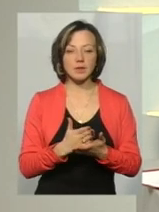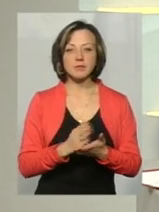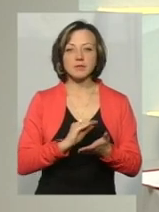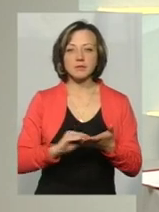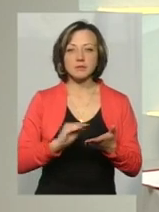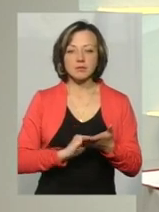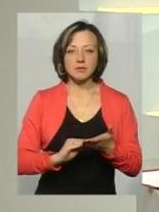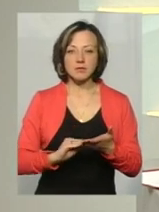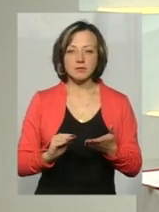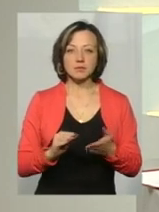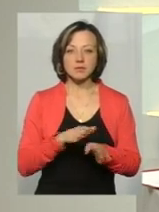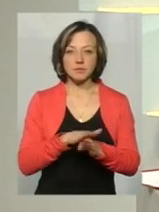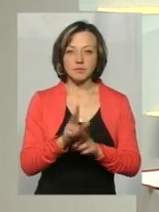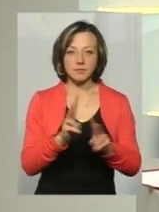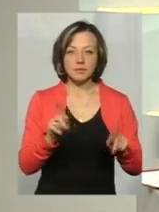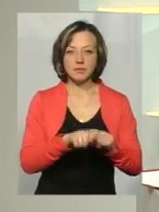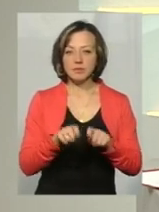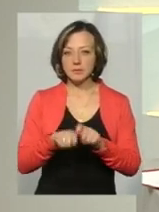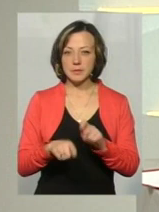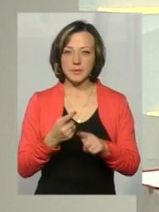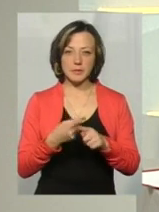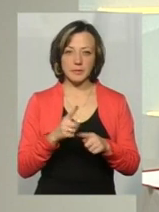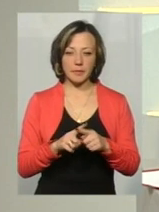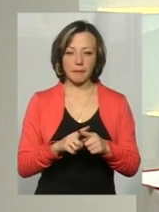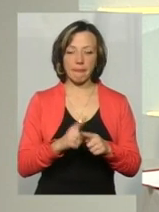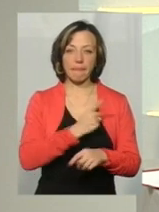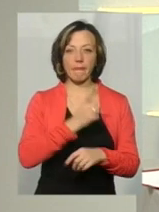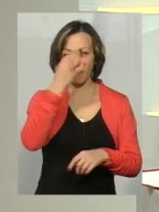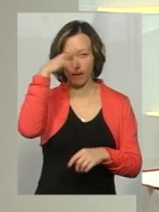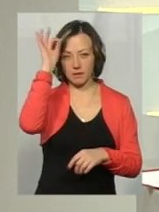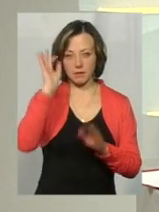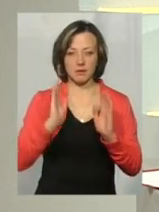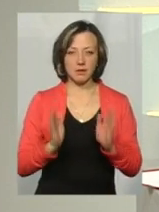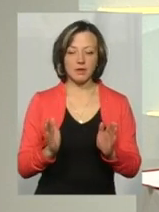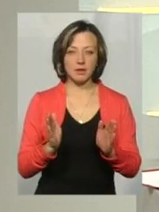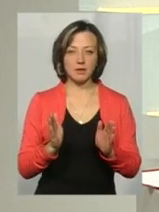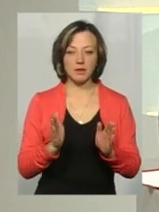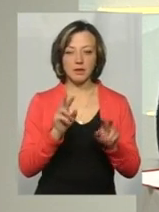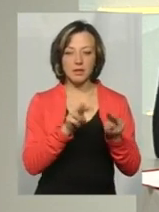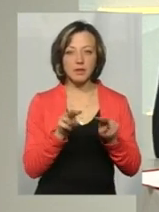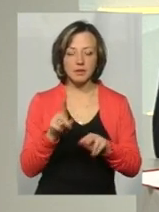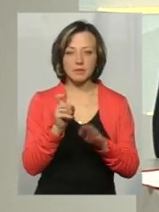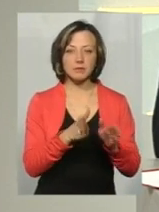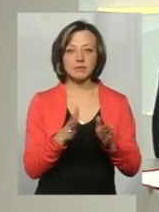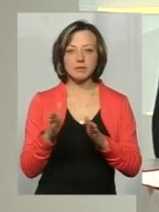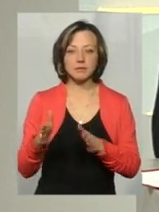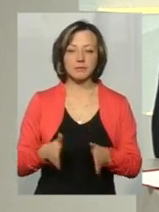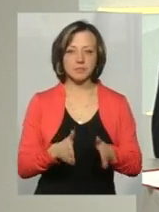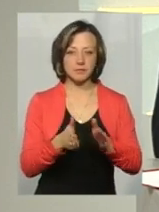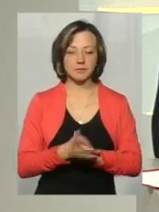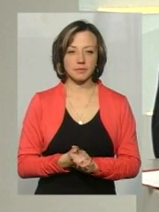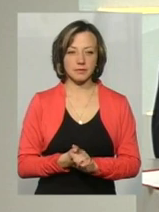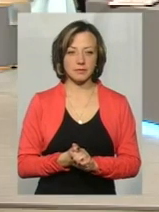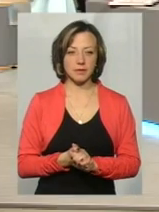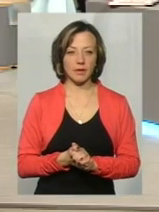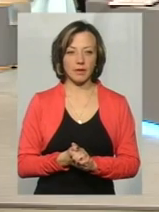воно має відбуватися, хто буде контролювати саму саму патрульну поліцію, яка буде дивитися за порядком на дорогах? Перш за